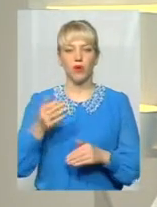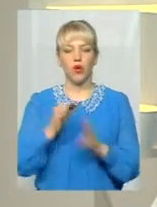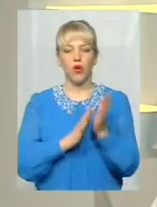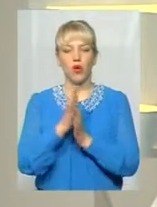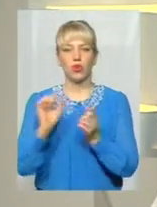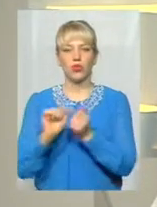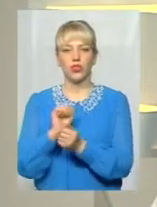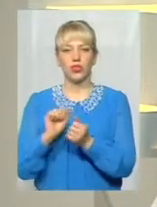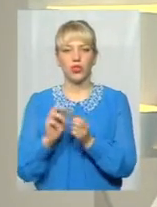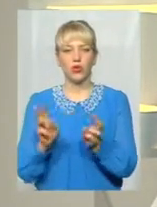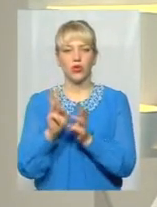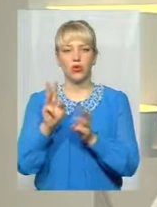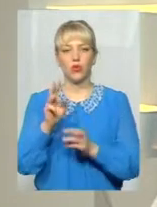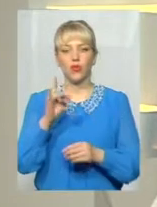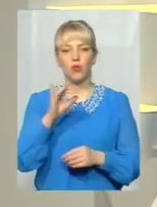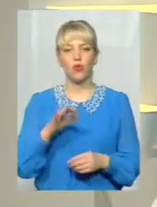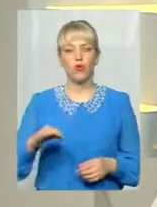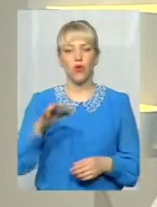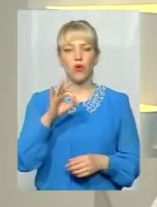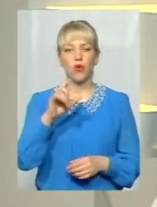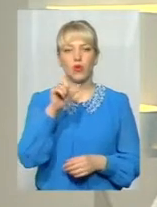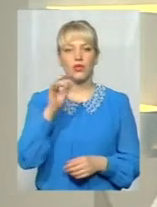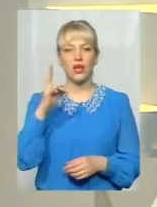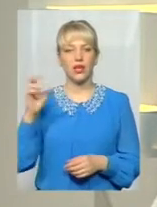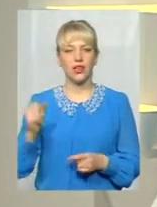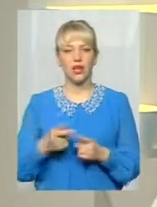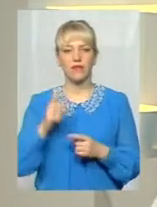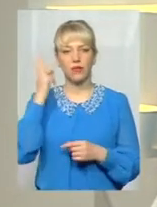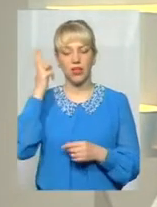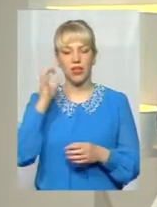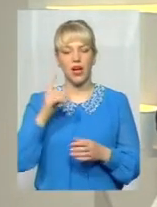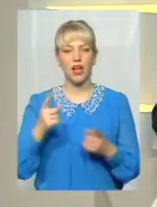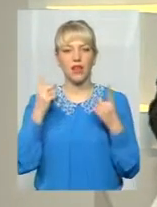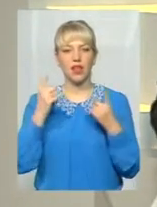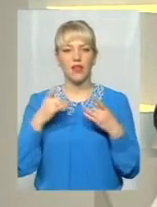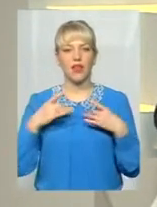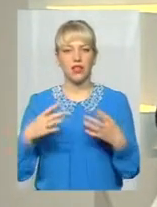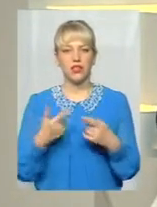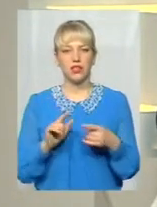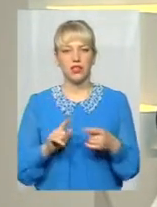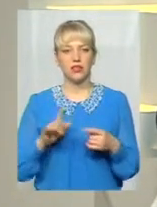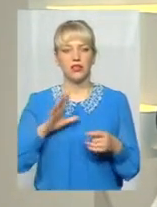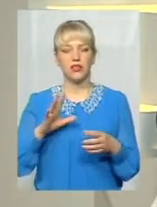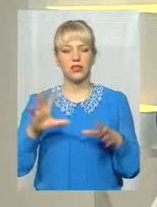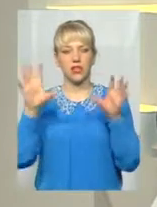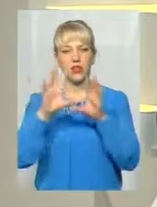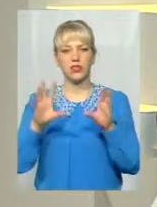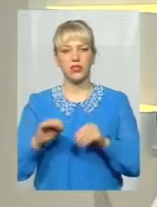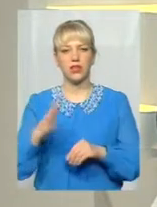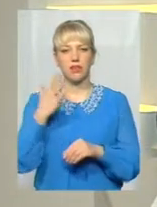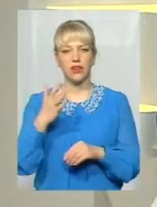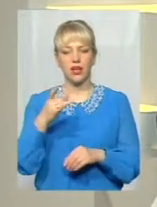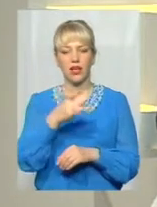трава горіли у мікрорайоні Озерна в Хмельницькому, а на Великдень загорання сухостої гасили у п'яти районах